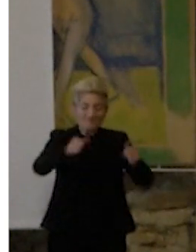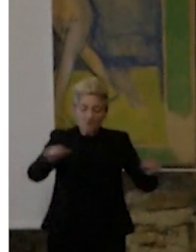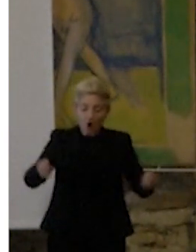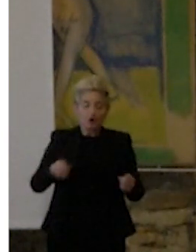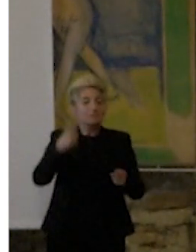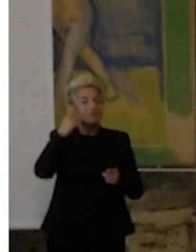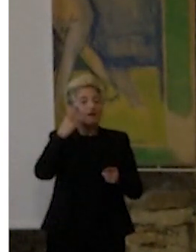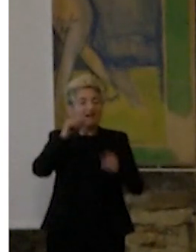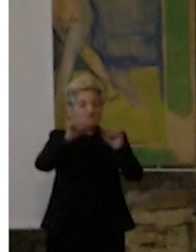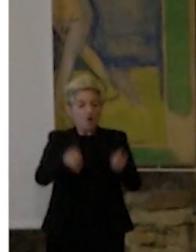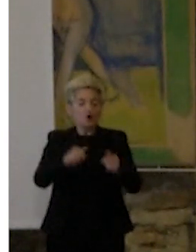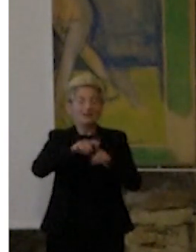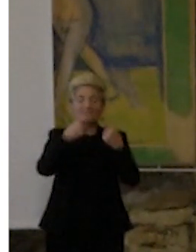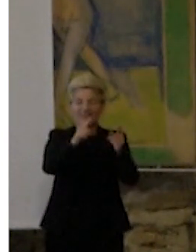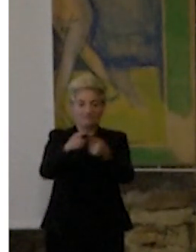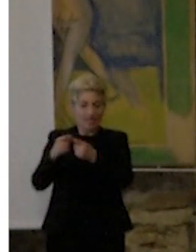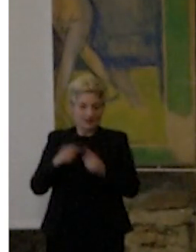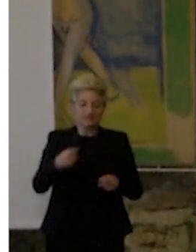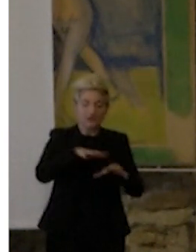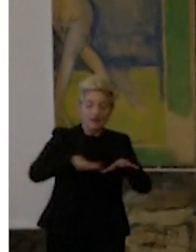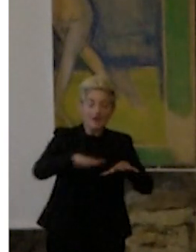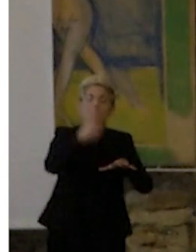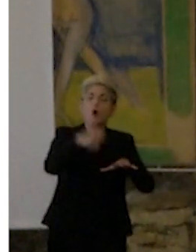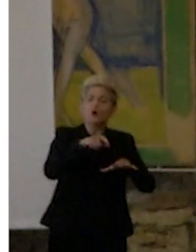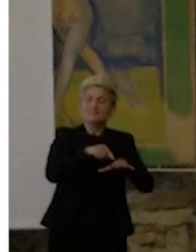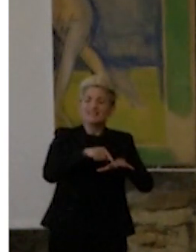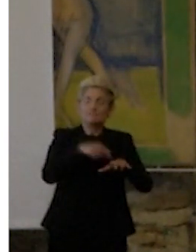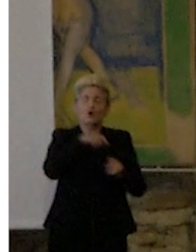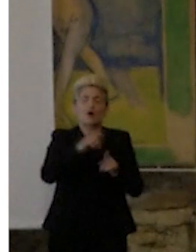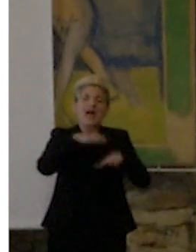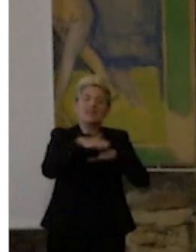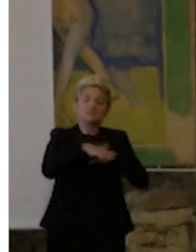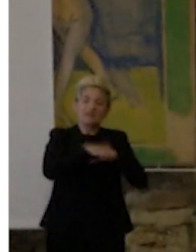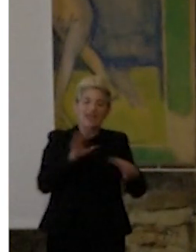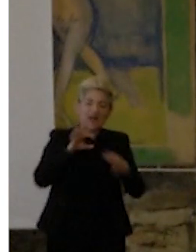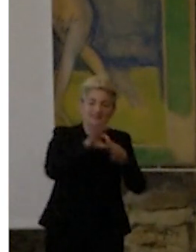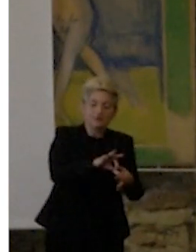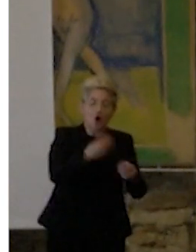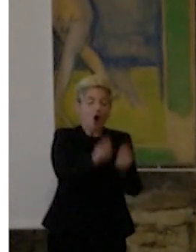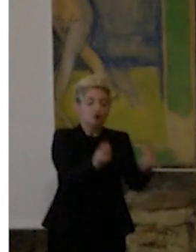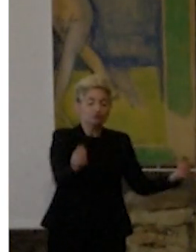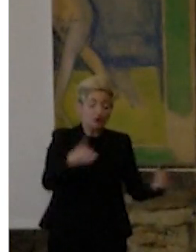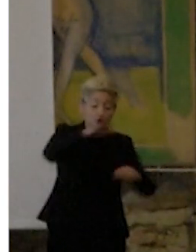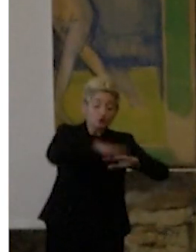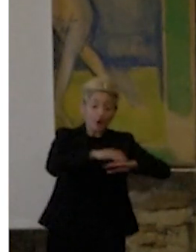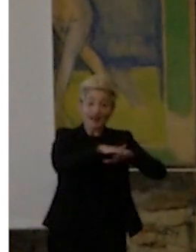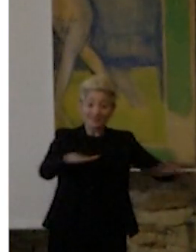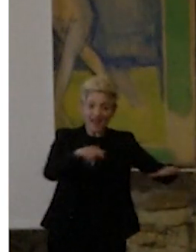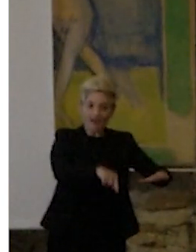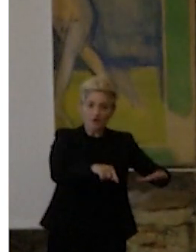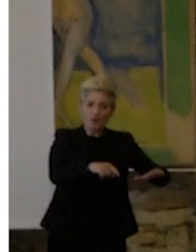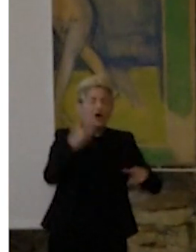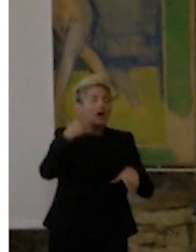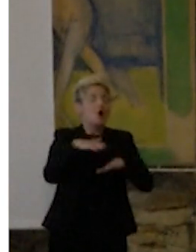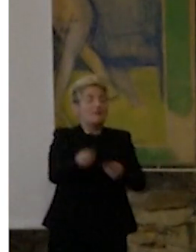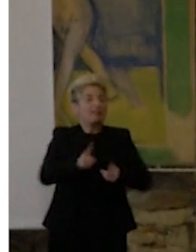per diversi motivi. Uno, è differente l'esperienza di approccio agli oggetti che sono sul tavolo. In un caso